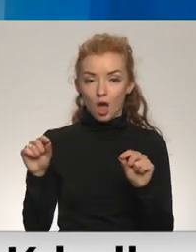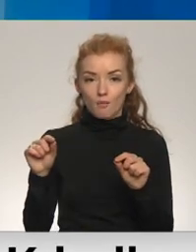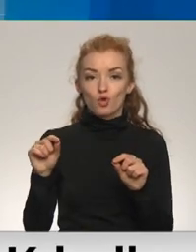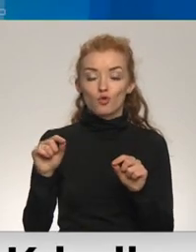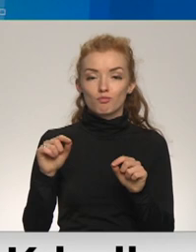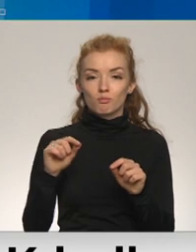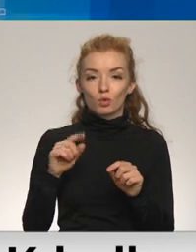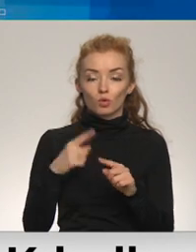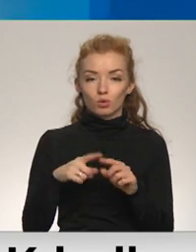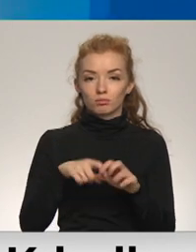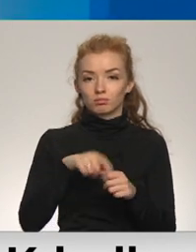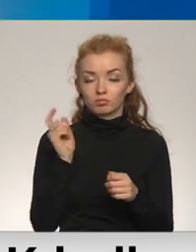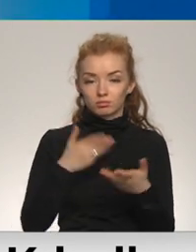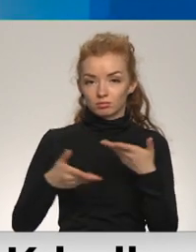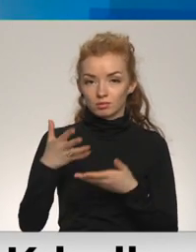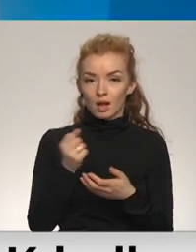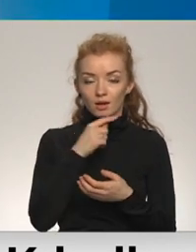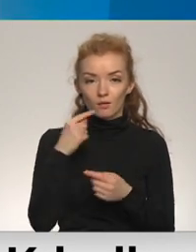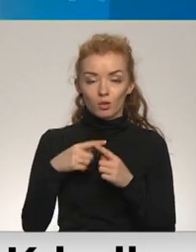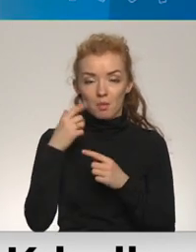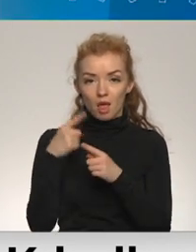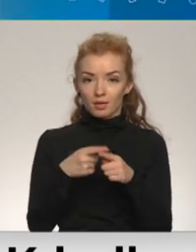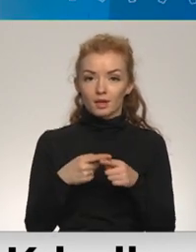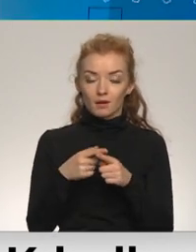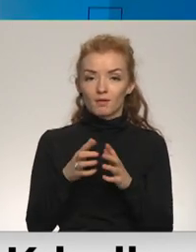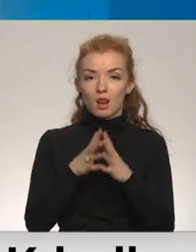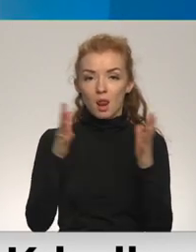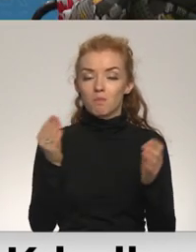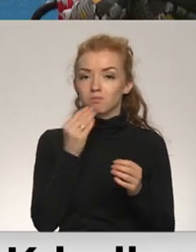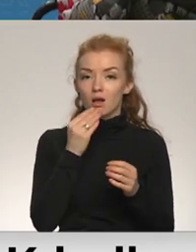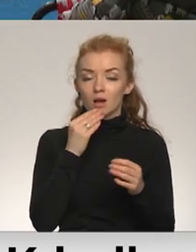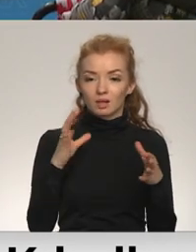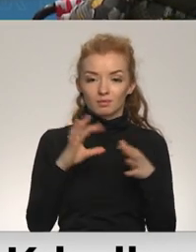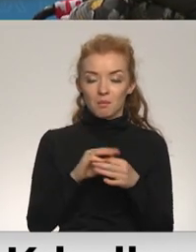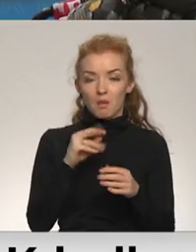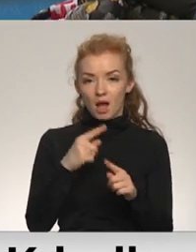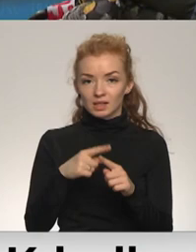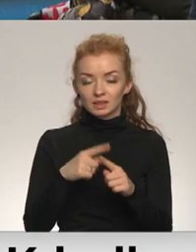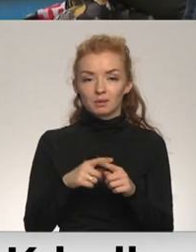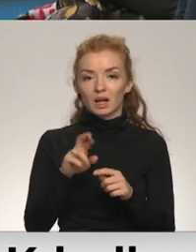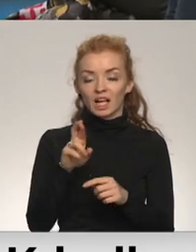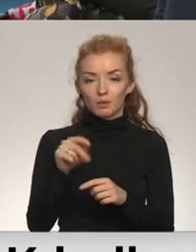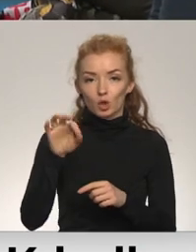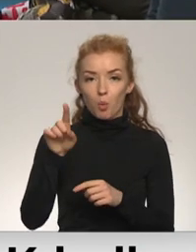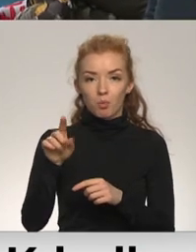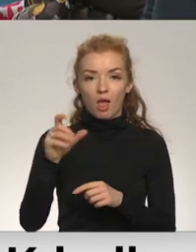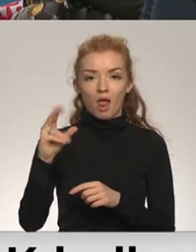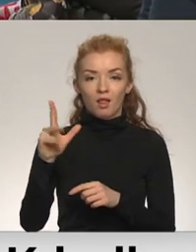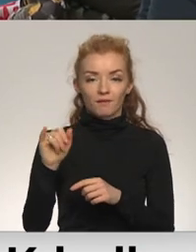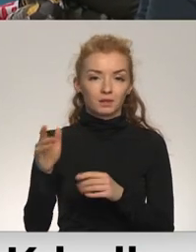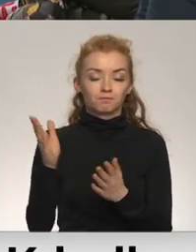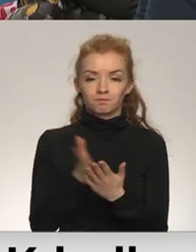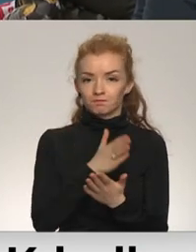atsakoties, sadarboties ar Krieviju un Baltkrieviju. Lielās pārtiks veikalu ķēdas Maksim, Rimī, Top un Elvī pārtrauks Krievijas un